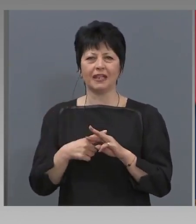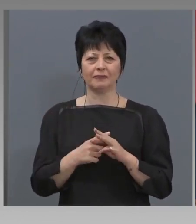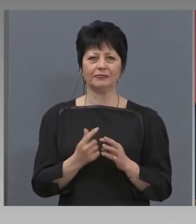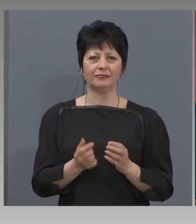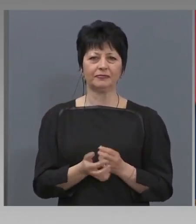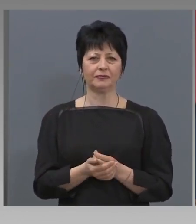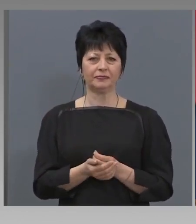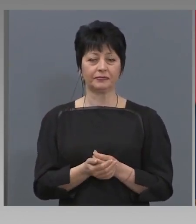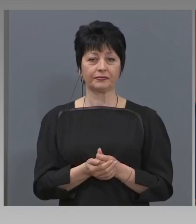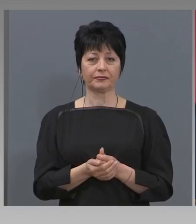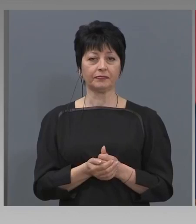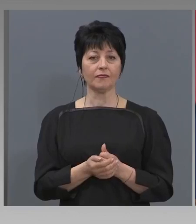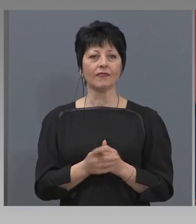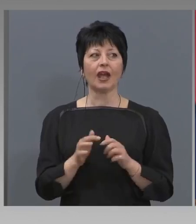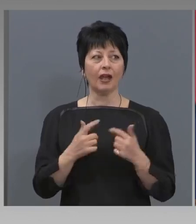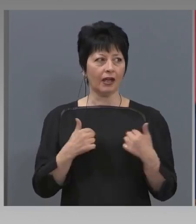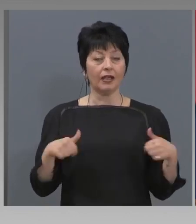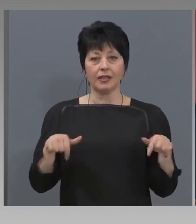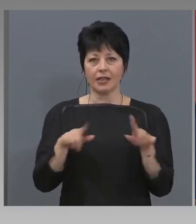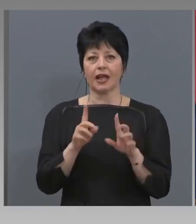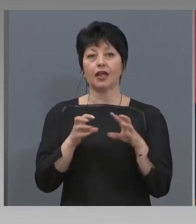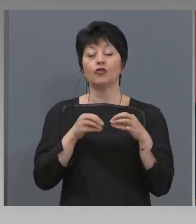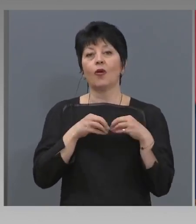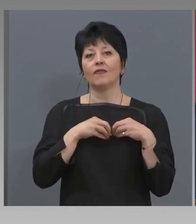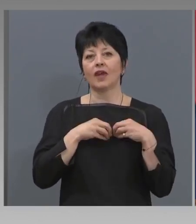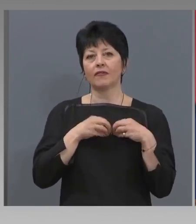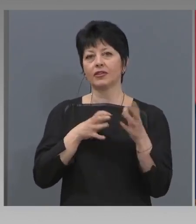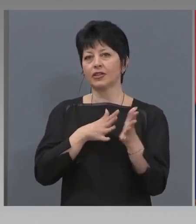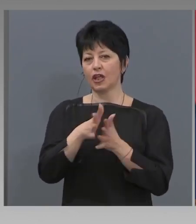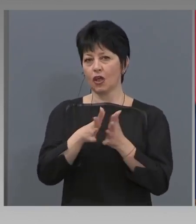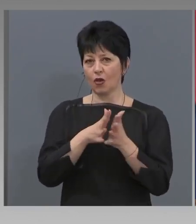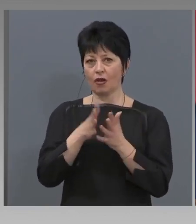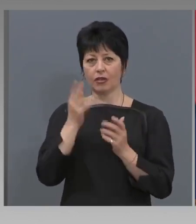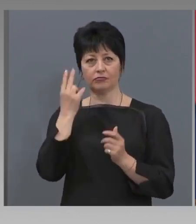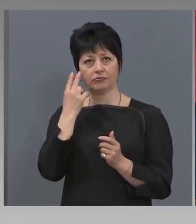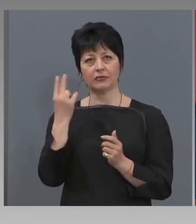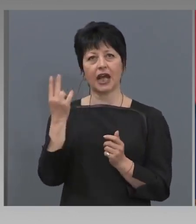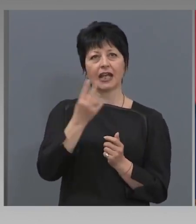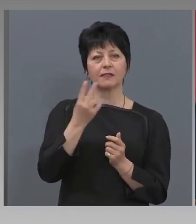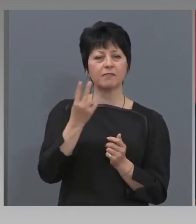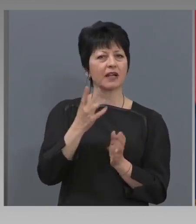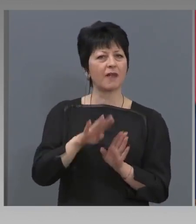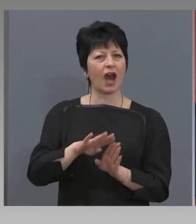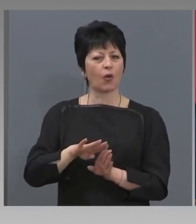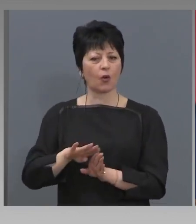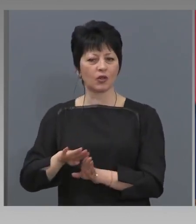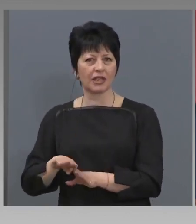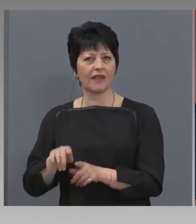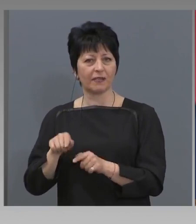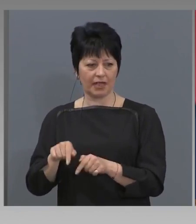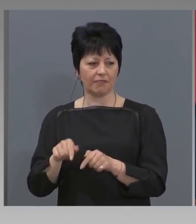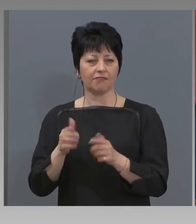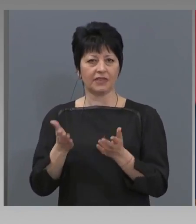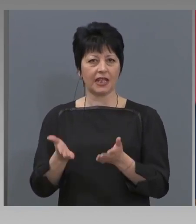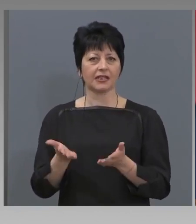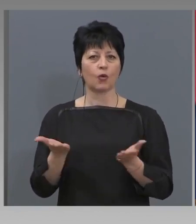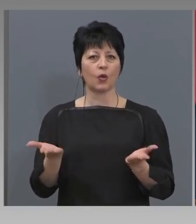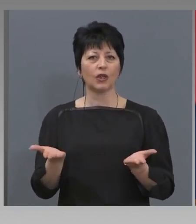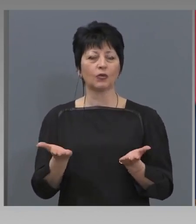вярващи хора, разбираме, че ако оставиме само тези, които